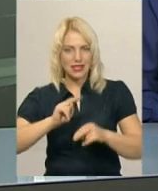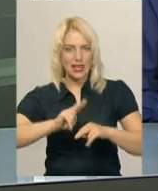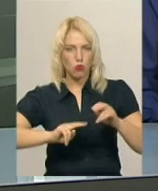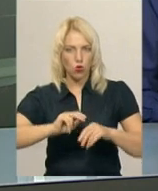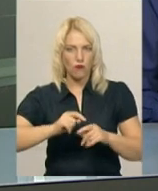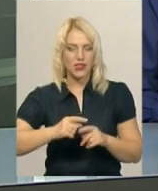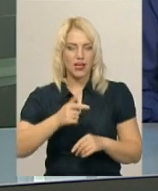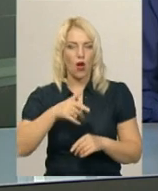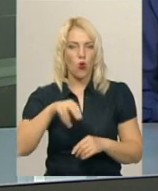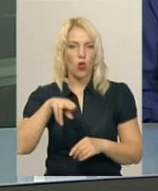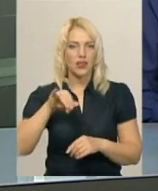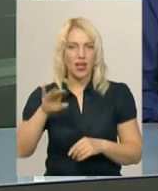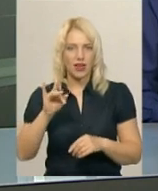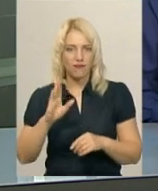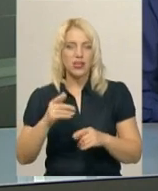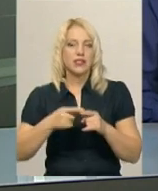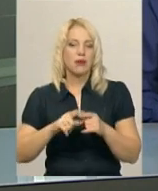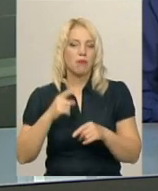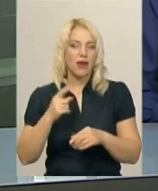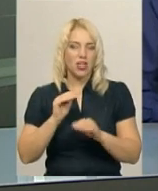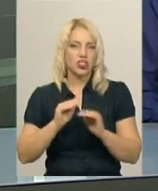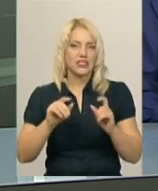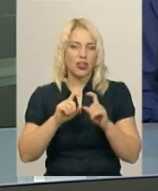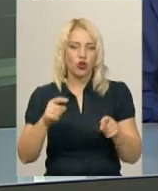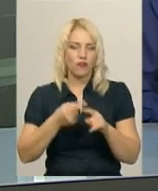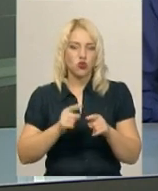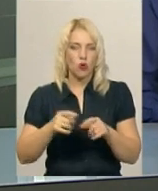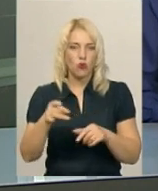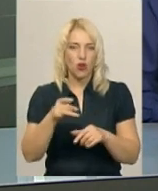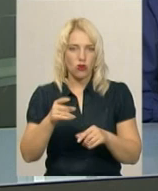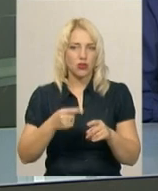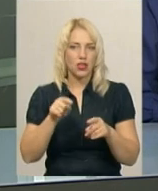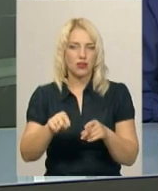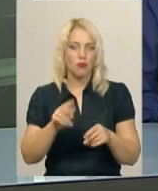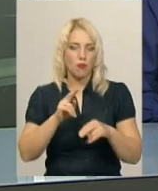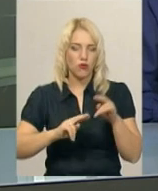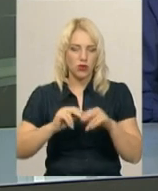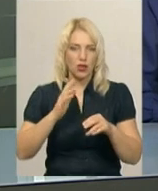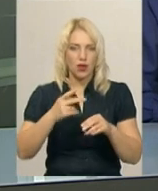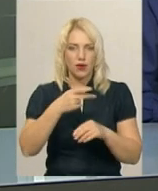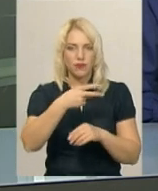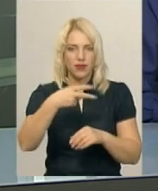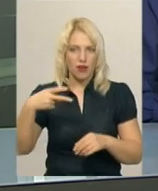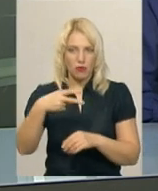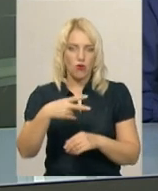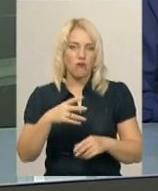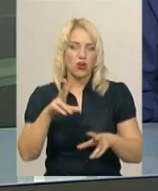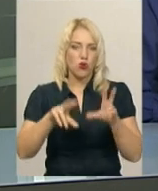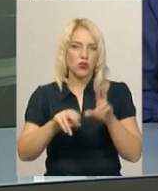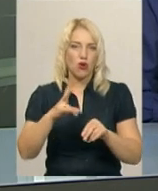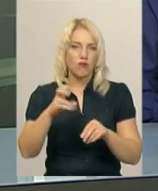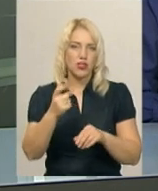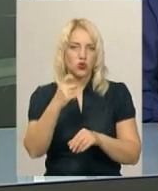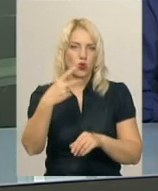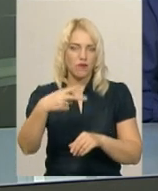Болдерев. За його словами, це перший садок в цьому мікрорайоні. Будівля матиме два поверхи. Розрахований дошкільний навчальний заклад на 120 місць.